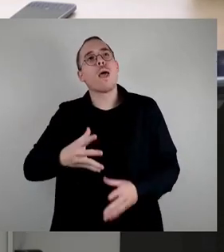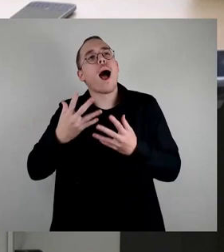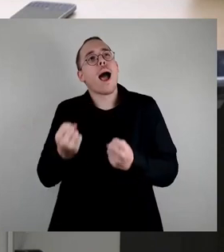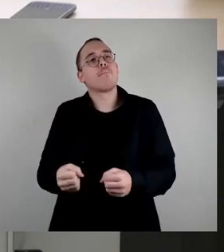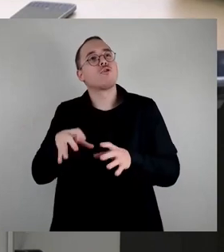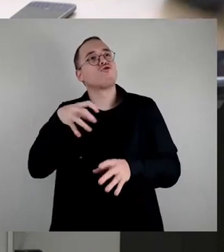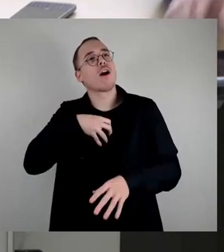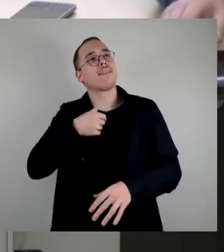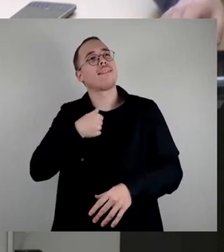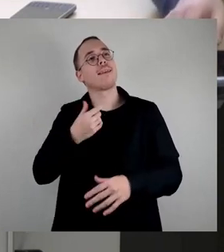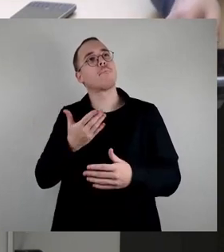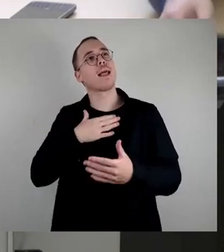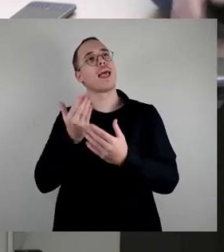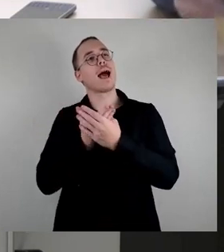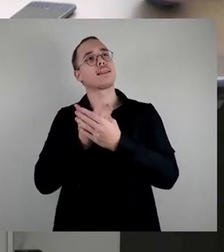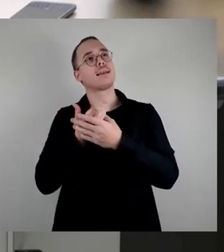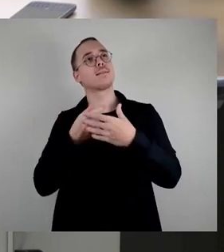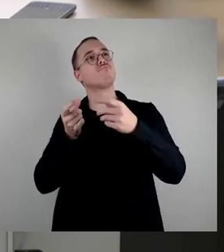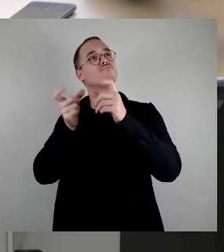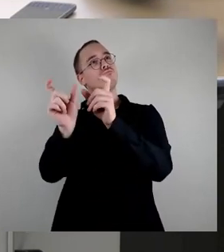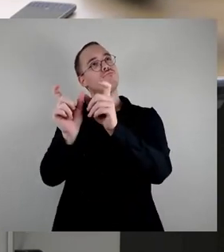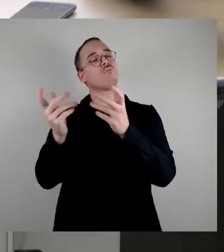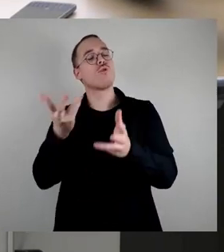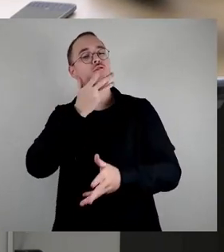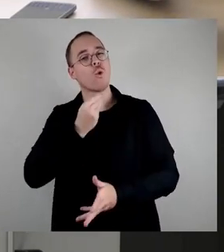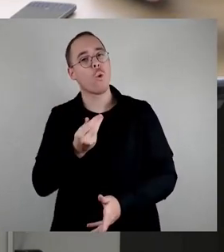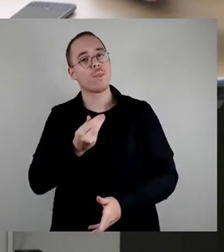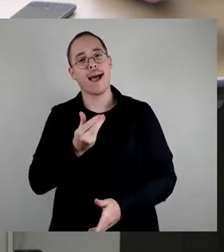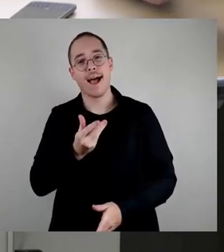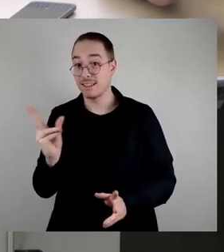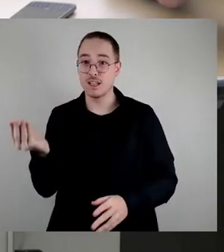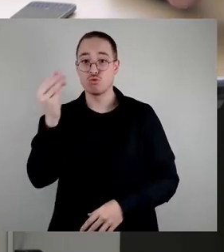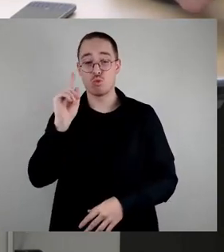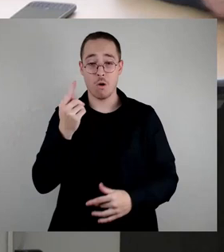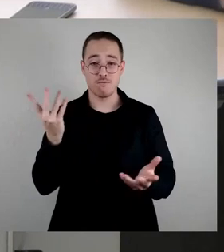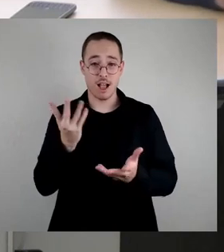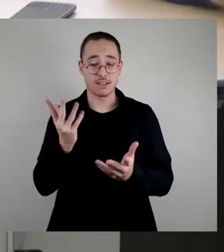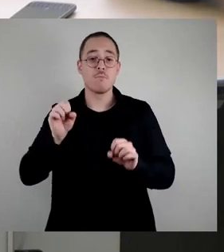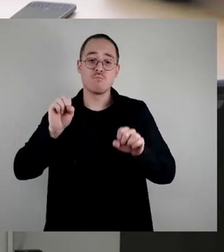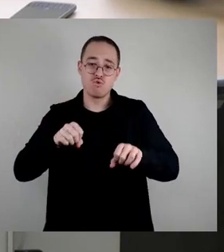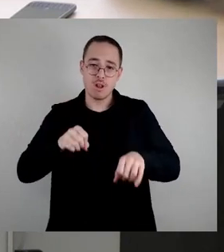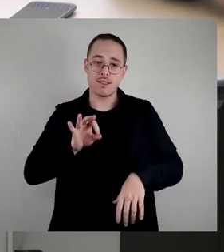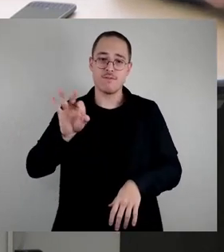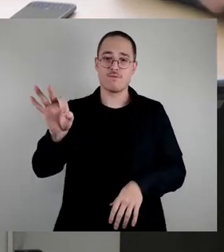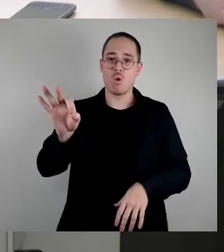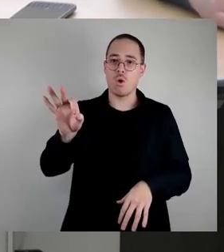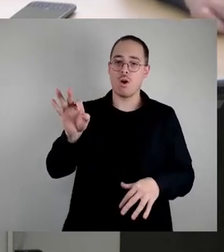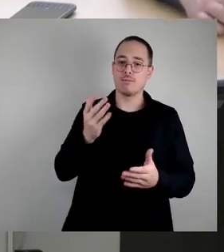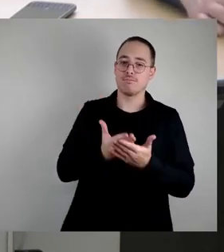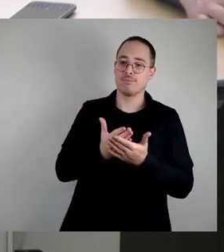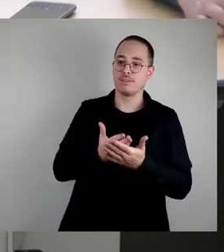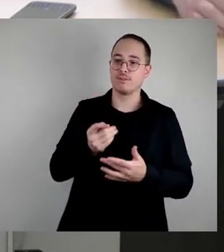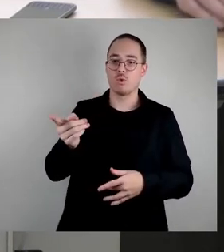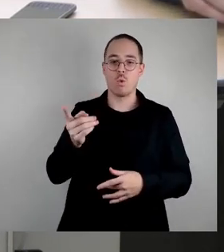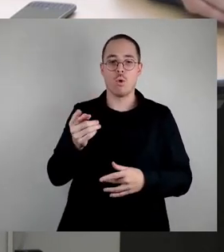informellen Mehrwert zu Ereignissen der Stadtgesellschaft, aber es bietet auch Möglichkeiten zur Authentifizierung der Nutzer,